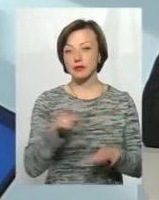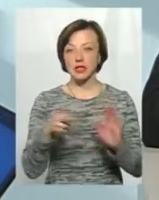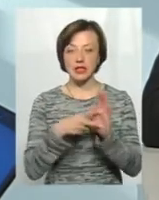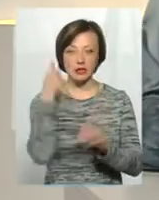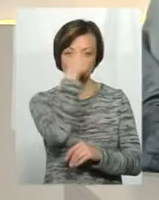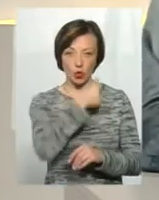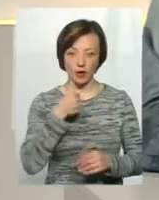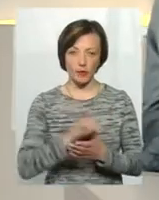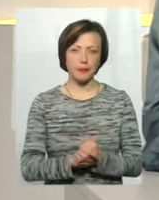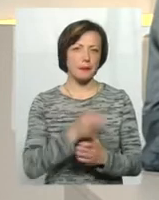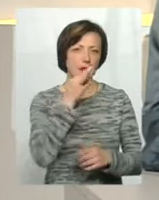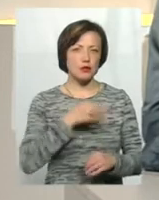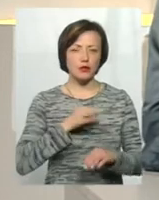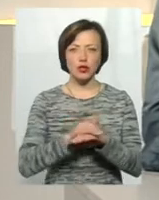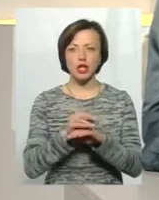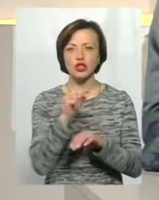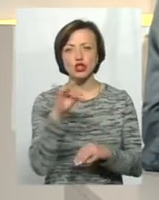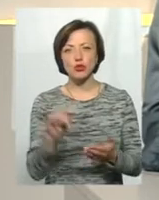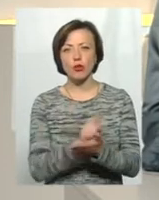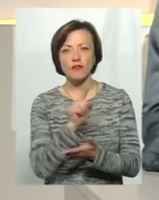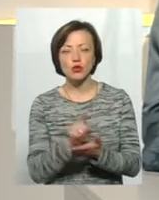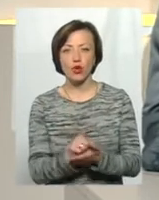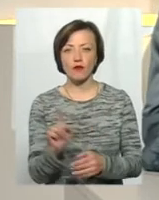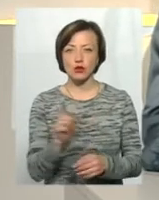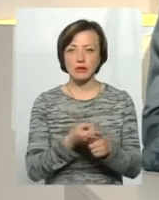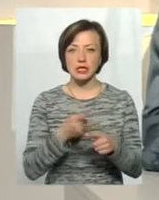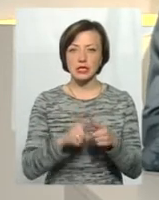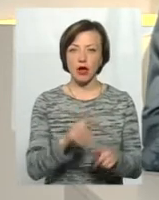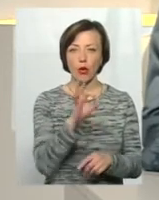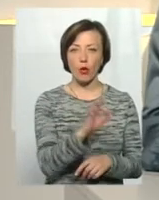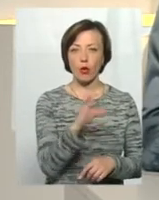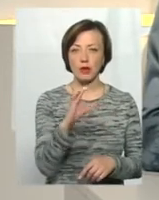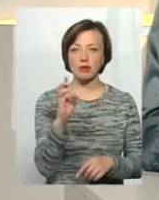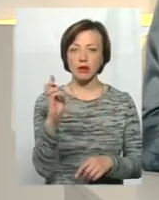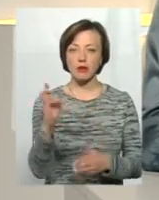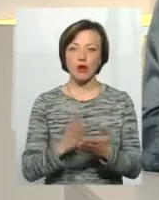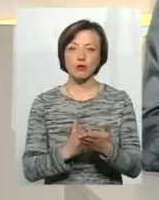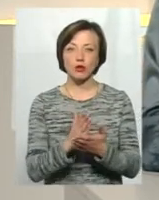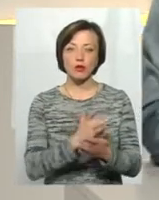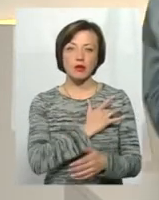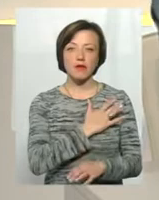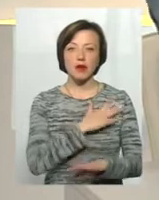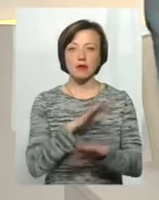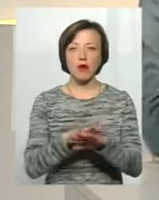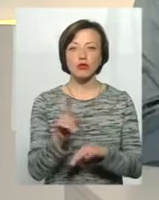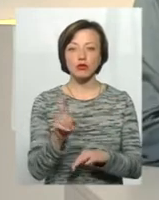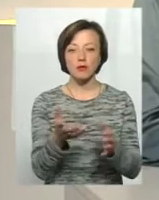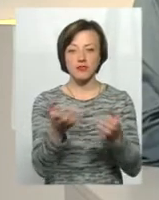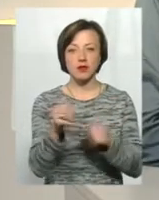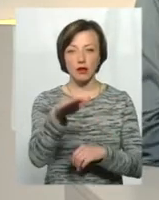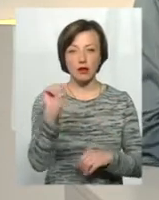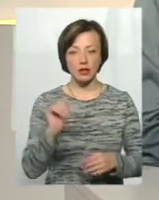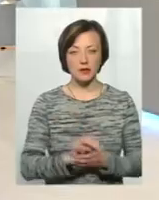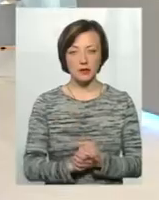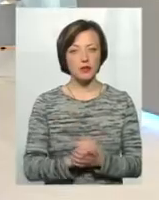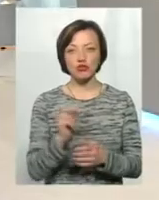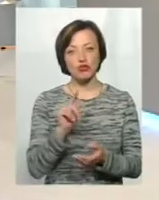Скажіть, будь ласка, чи обов'язково, щоб це ОСББ обслуговувалося саме в Приватбанку, для того, аби воно взяло кредит?